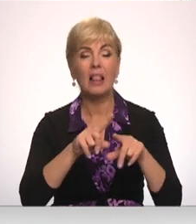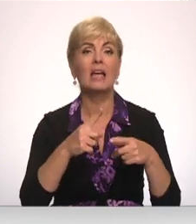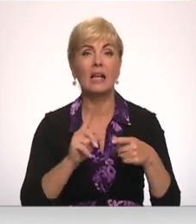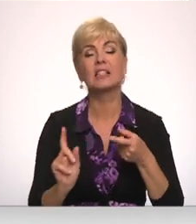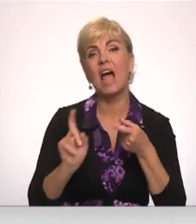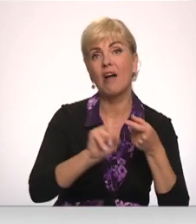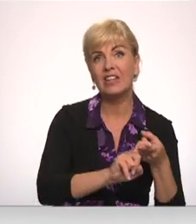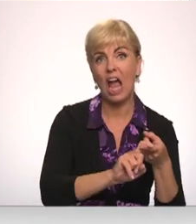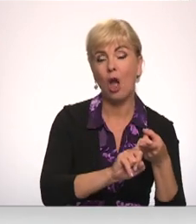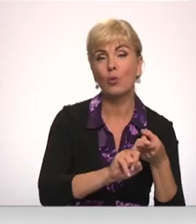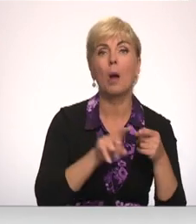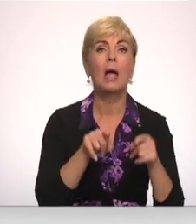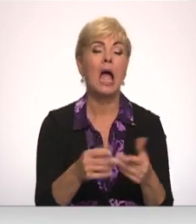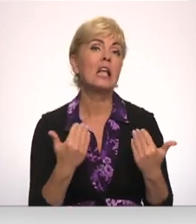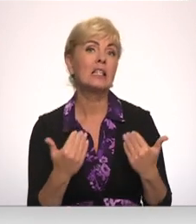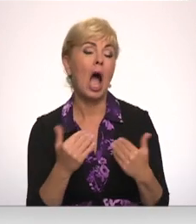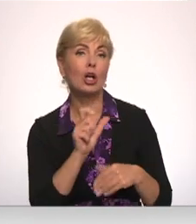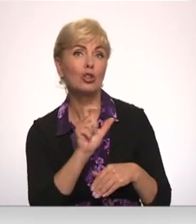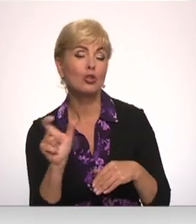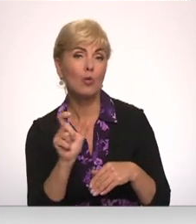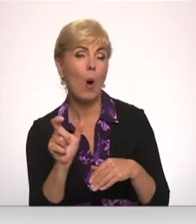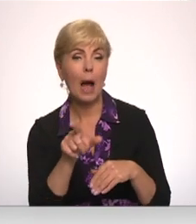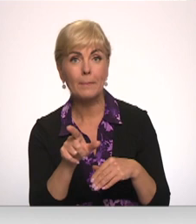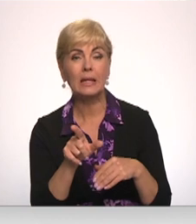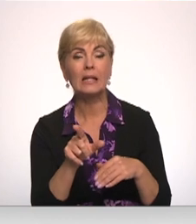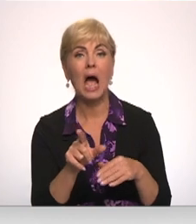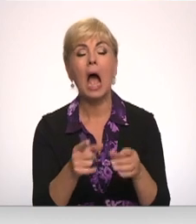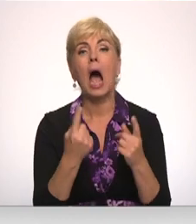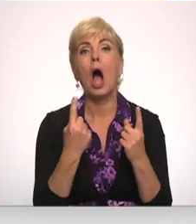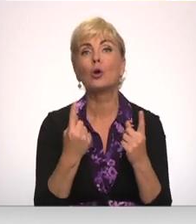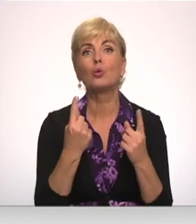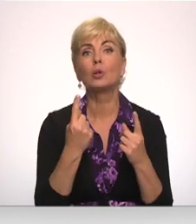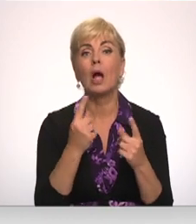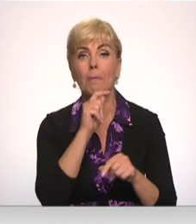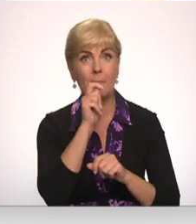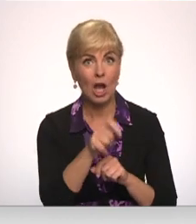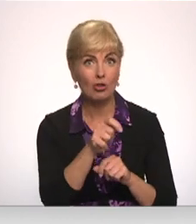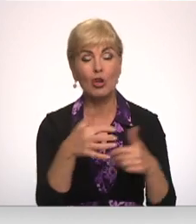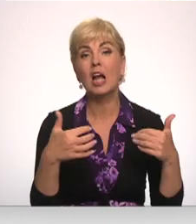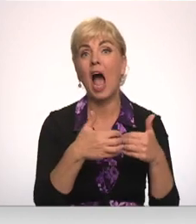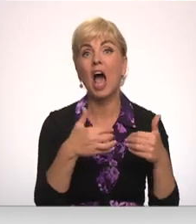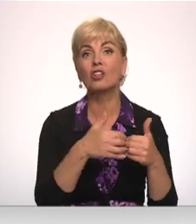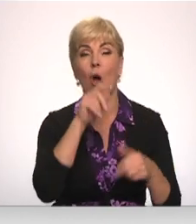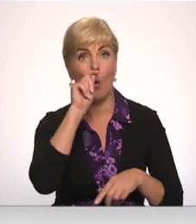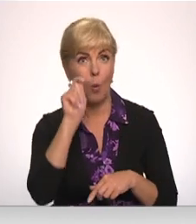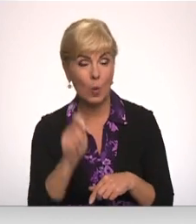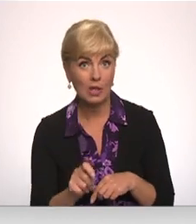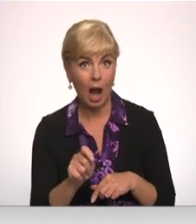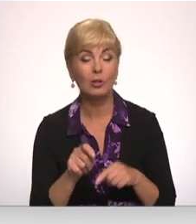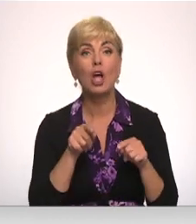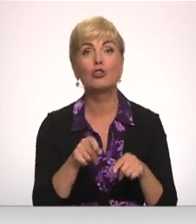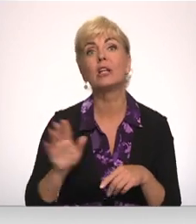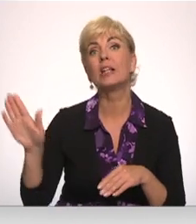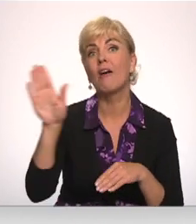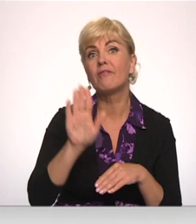šim, protams, šobrīd daudz lielāku aktualitāti piešķir karš Ukrainā, jo šīs